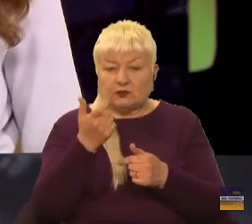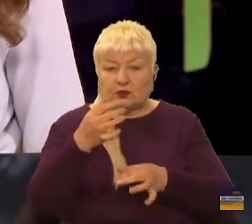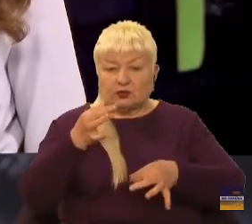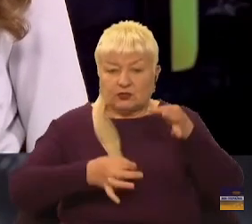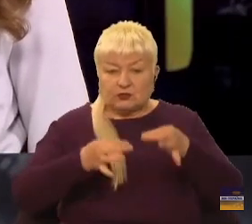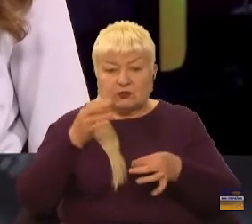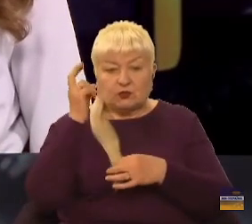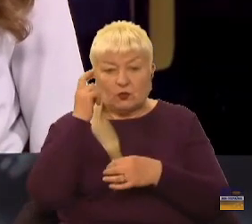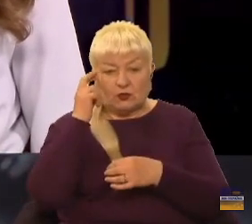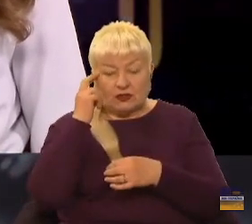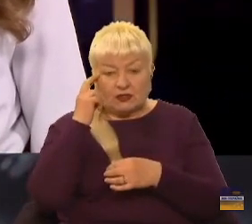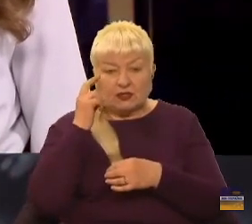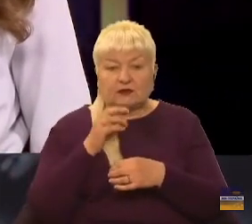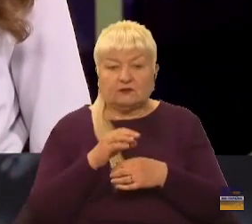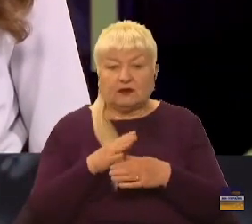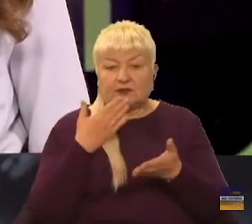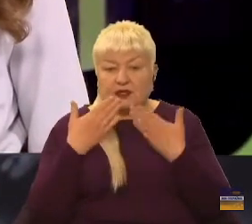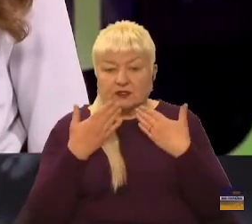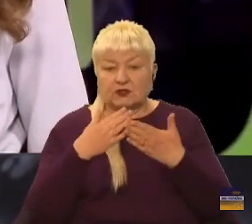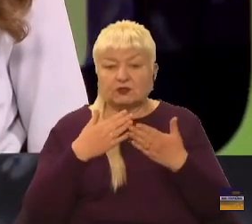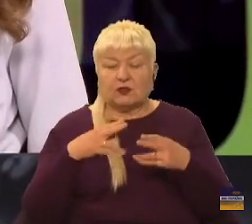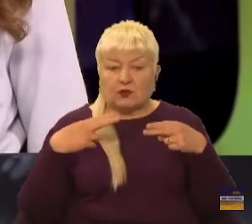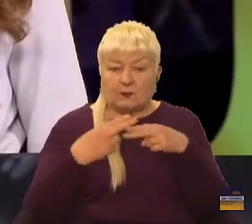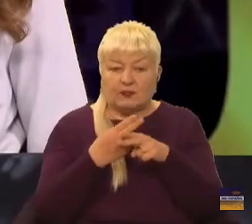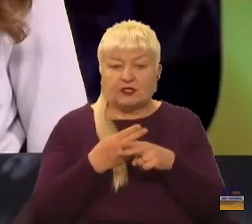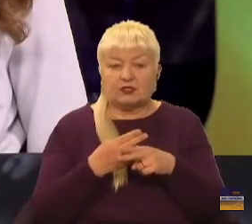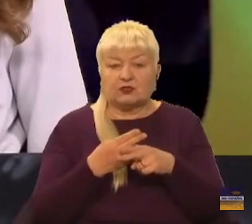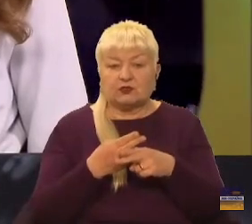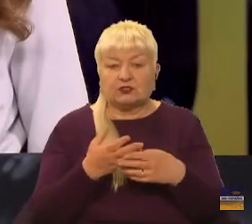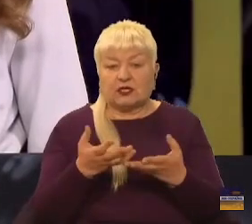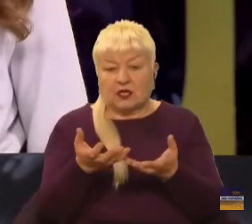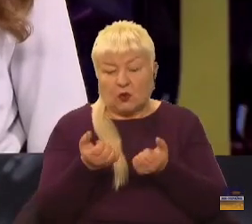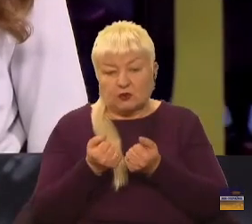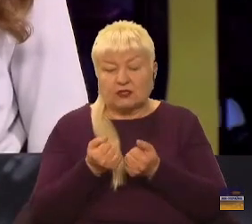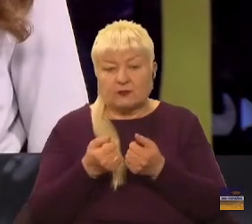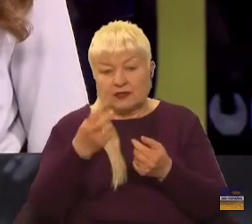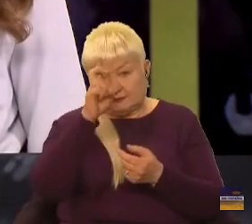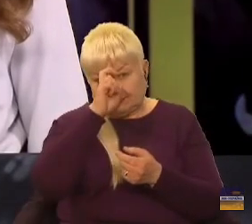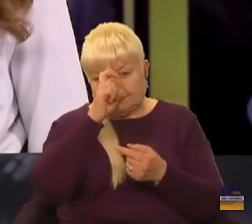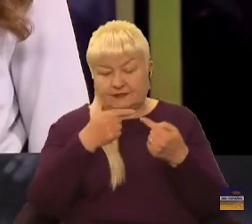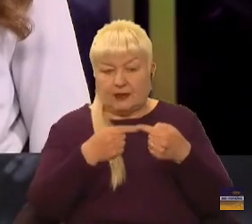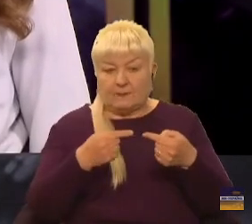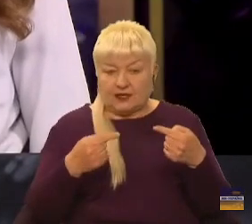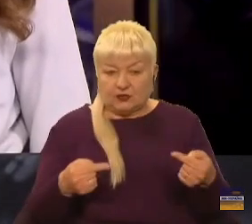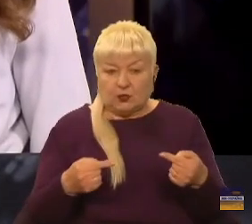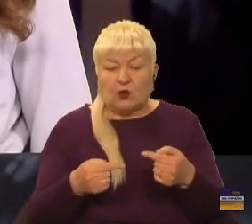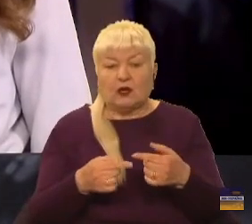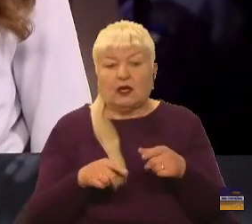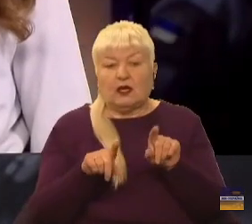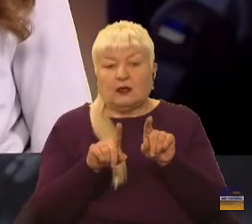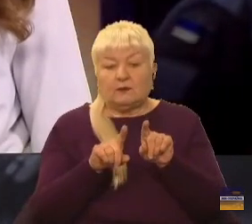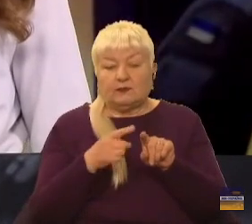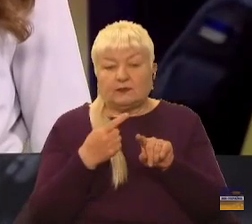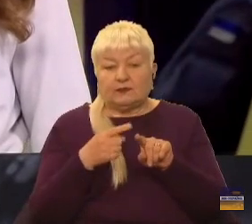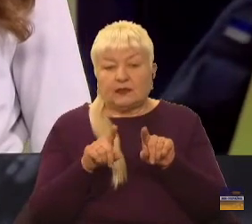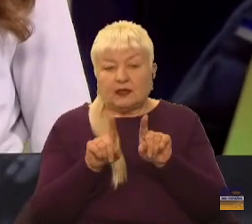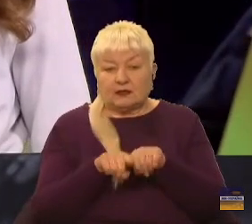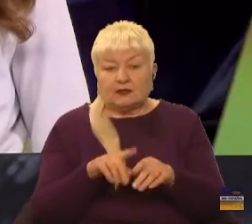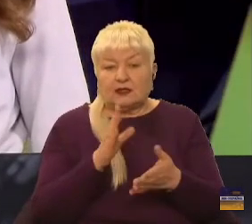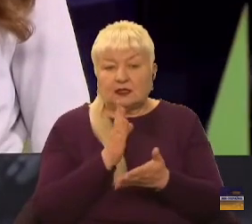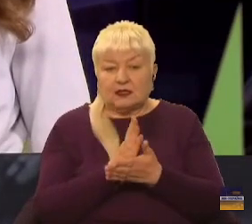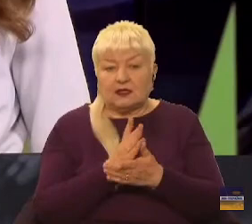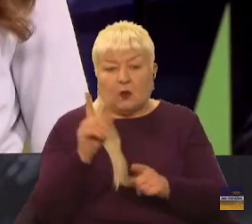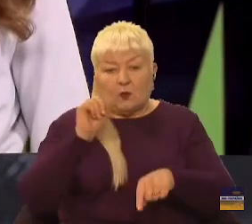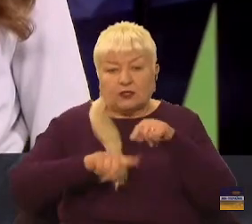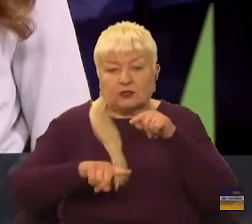стосовно перешкоджання в управлінні державним майном. Сподіваюсь, такі справи розглядаються зазвичай в